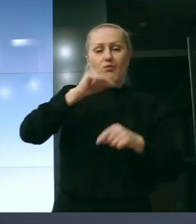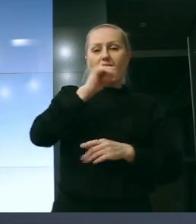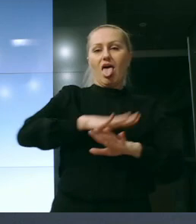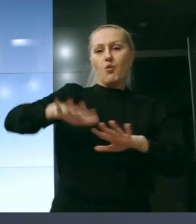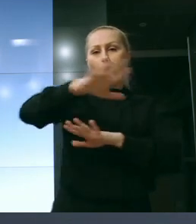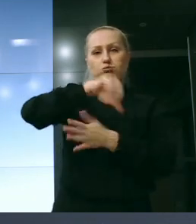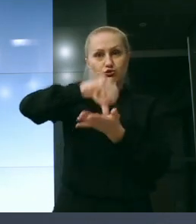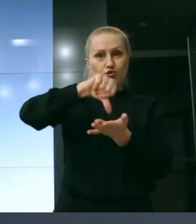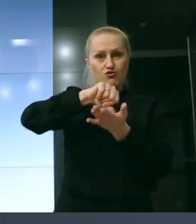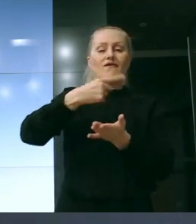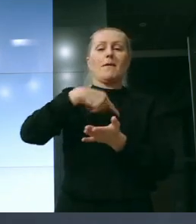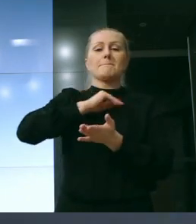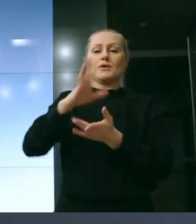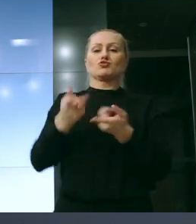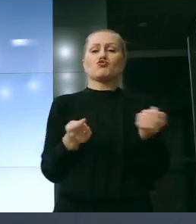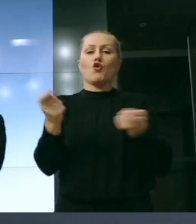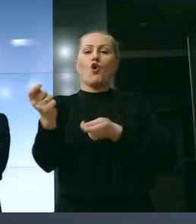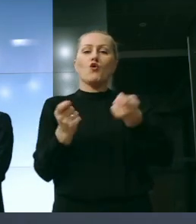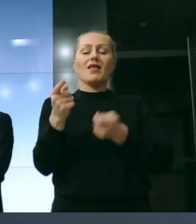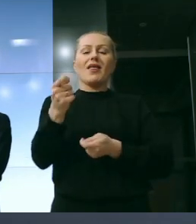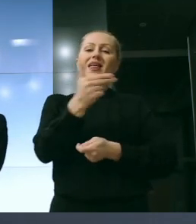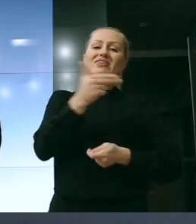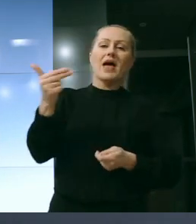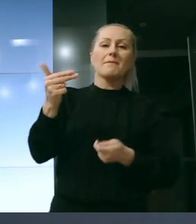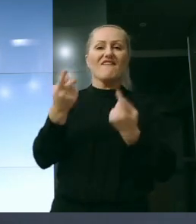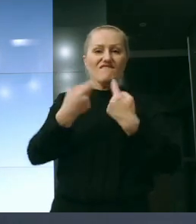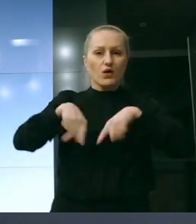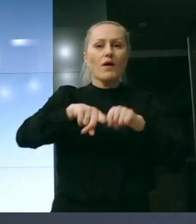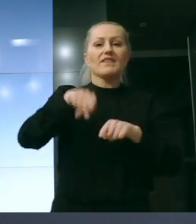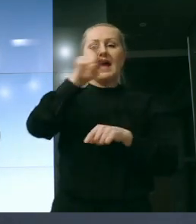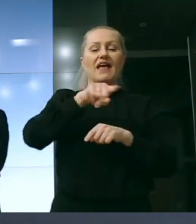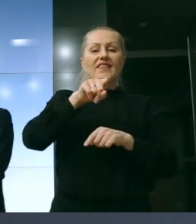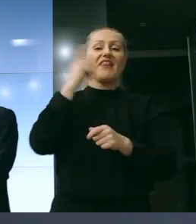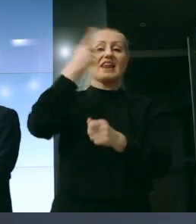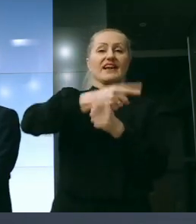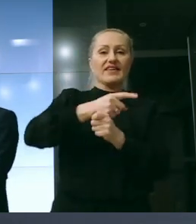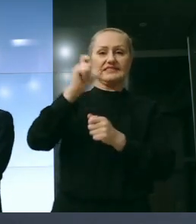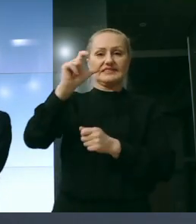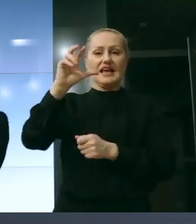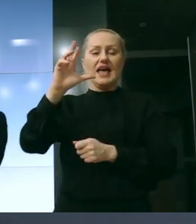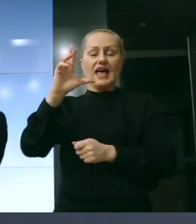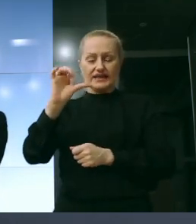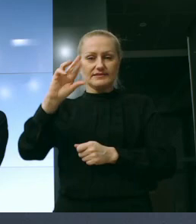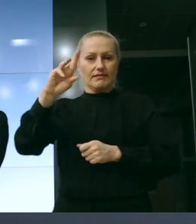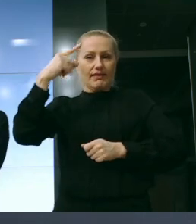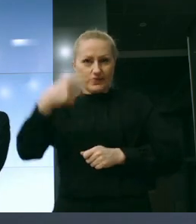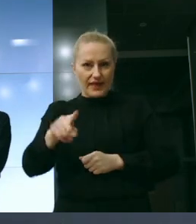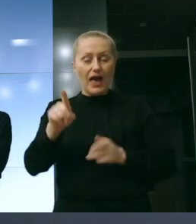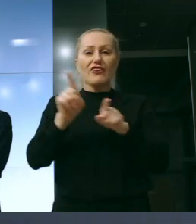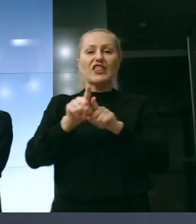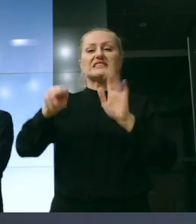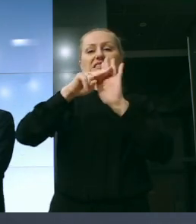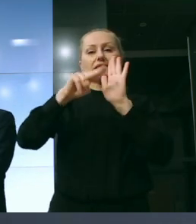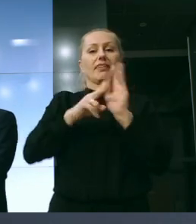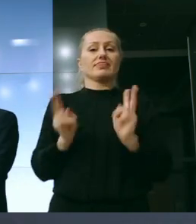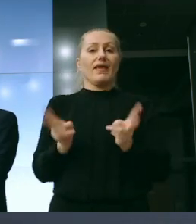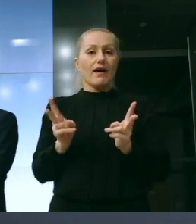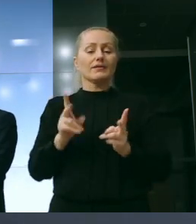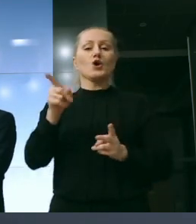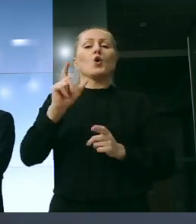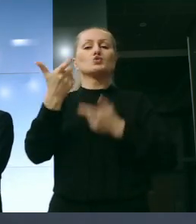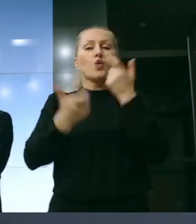koordynować tematykę wdrożenia dyrektywy CSRD i standardu, który będzie jakby związany i